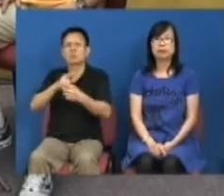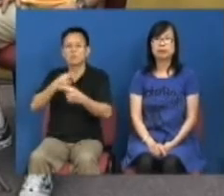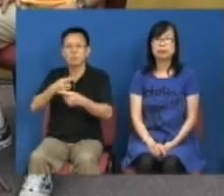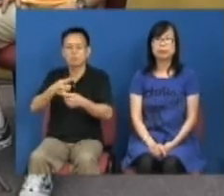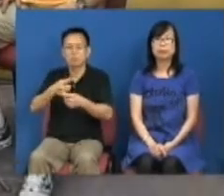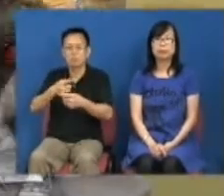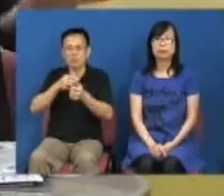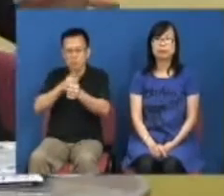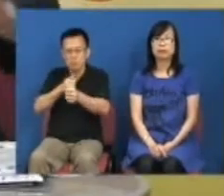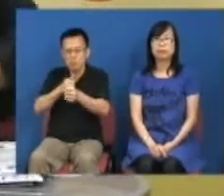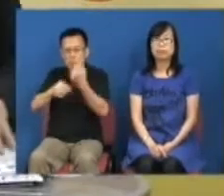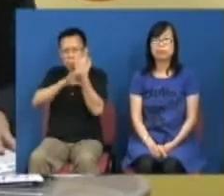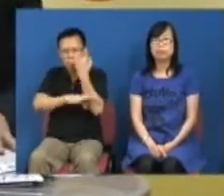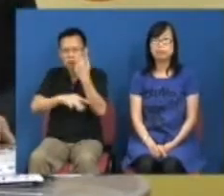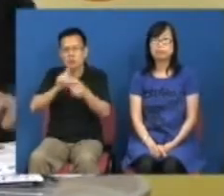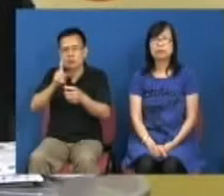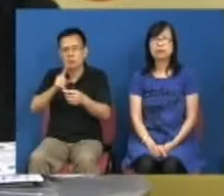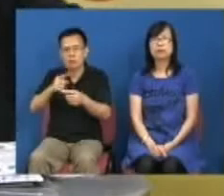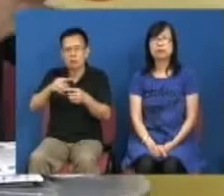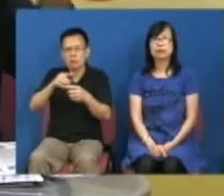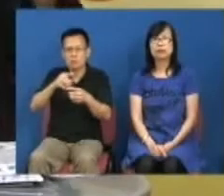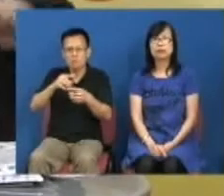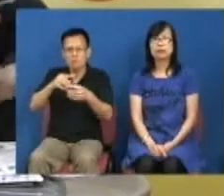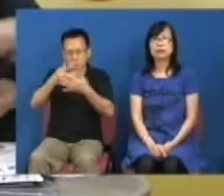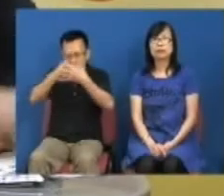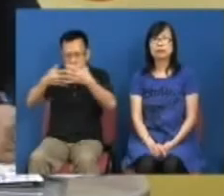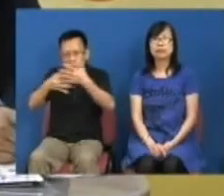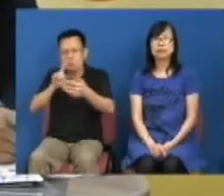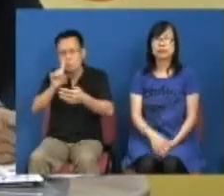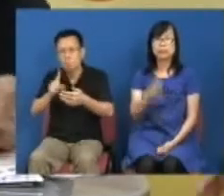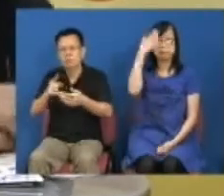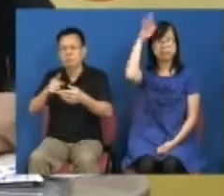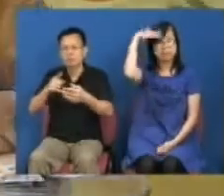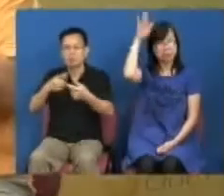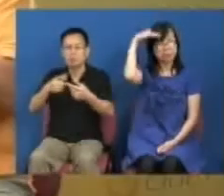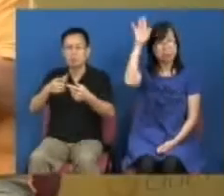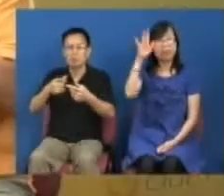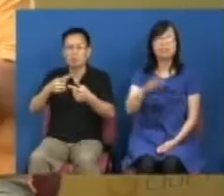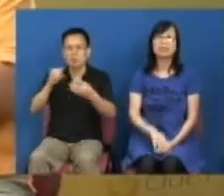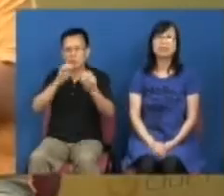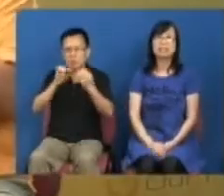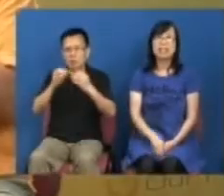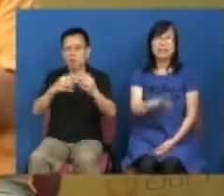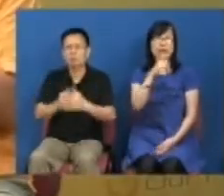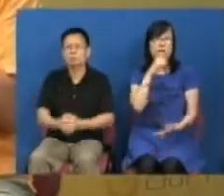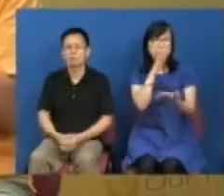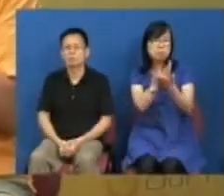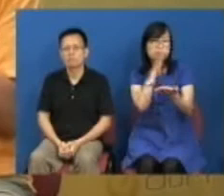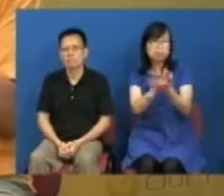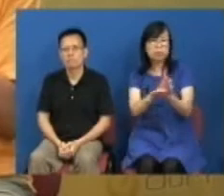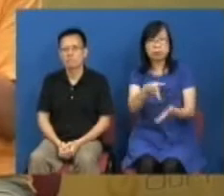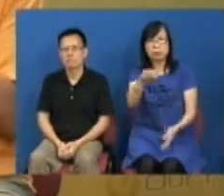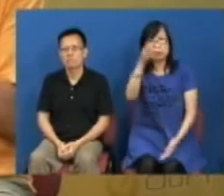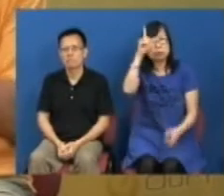就去引用喂不是啊那条条例是这样的那条条例怎样的让他们自己去拆备明白明白不同的是当然他们是熟集的